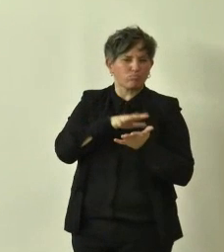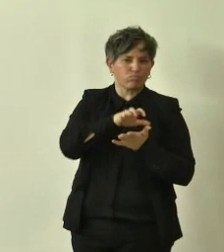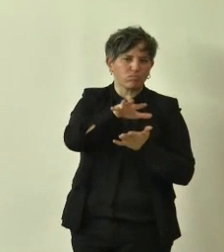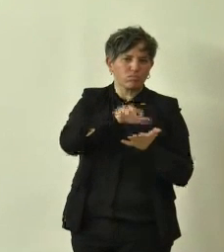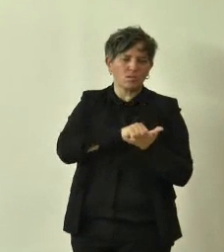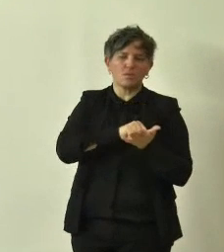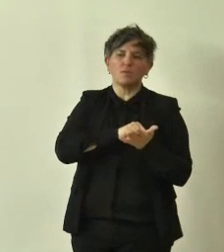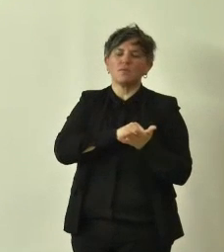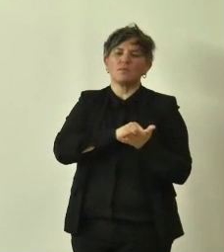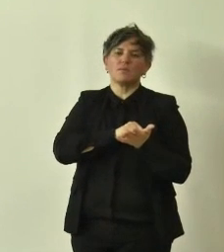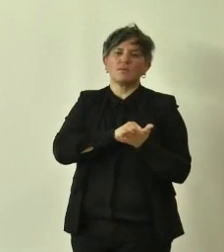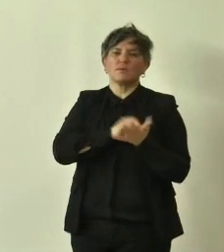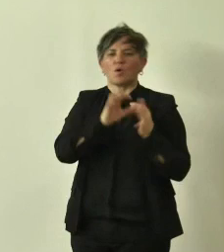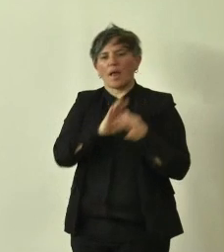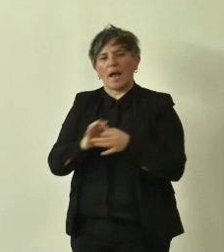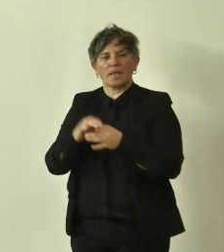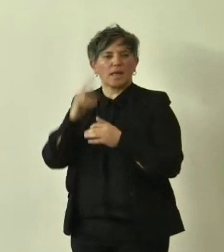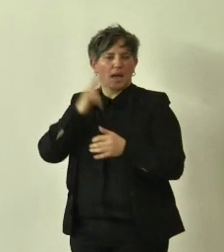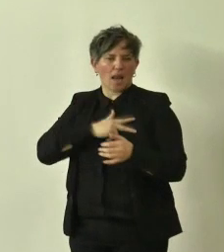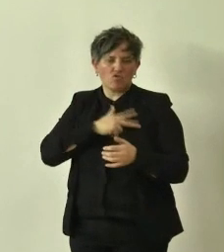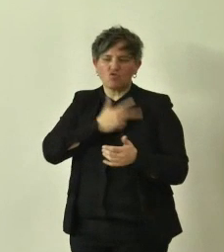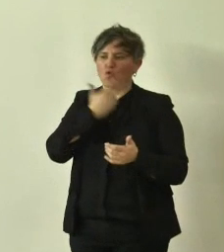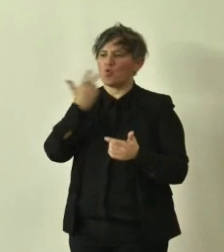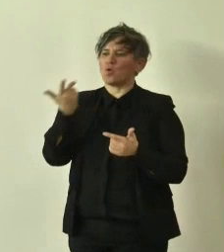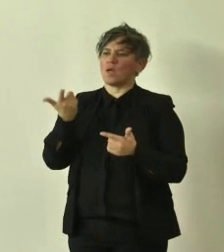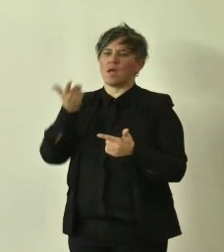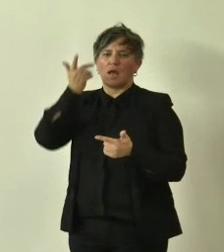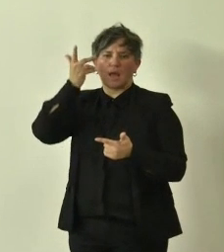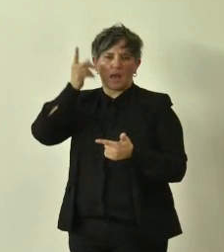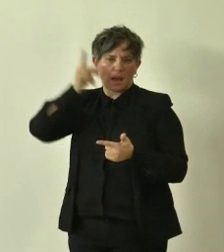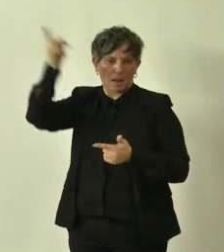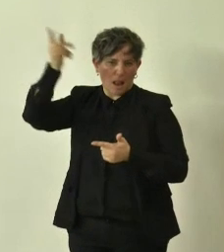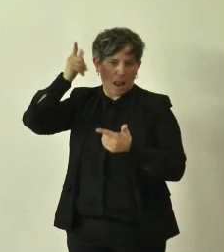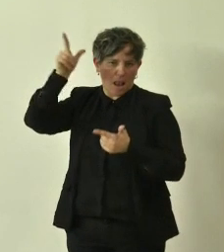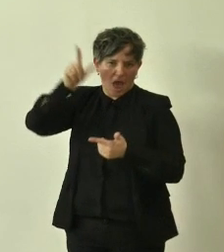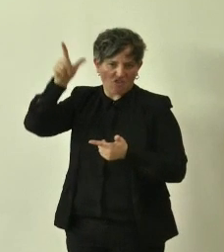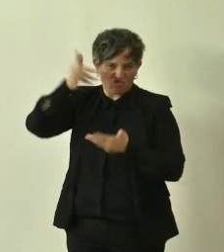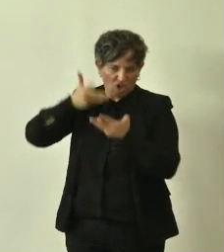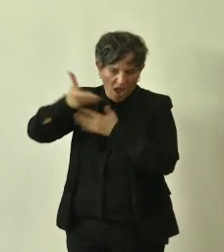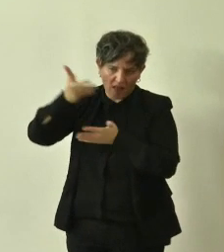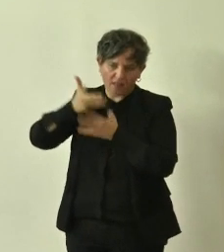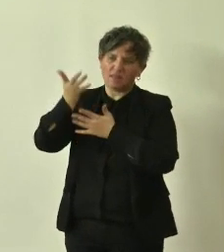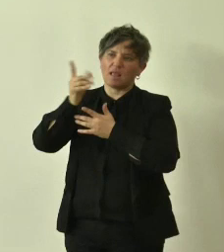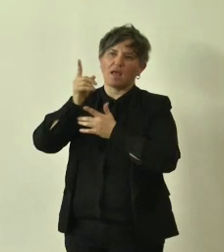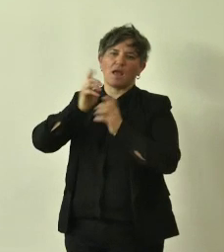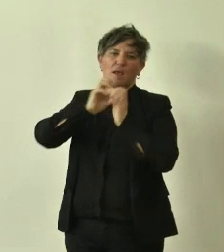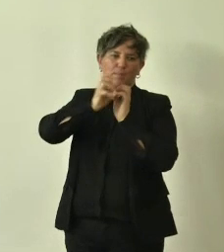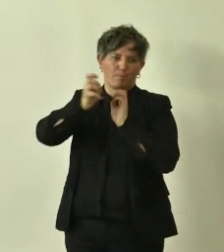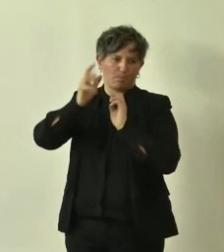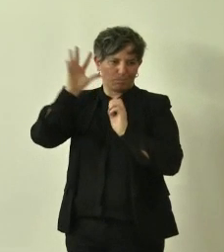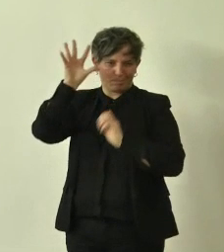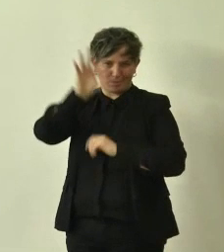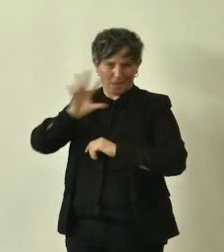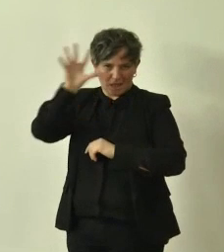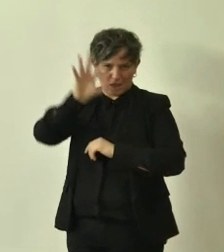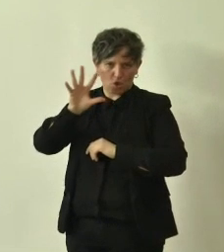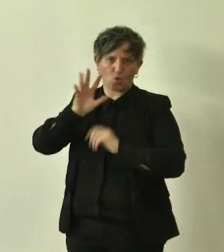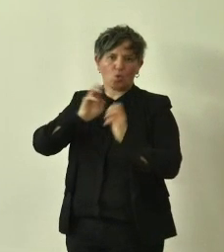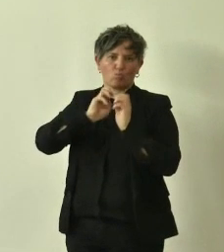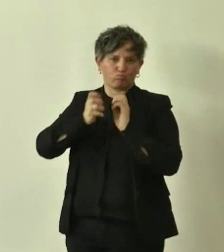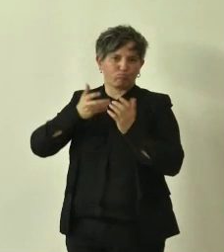devozioni religiose ai miti alle leggende citazioni letterarie insomma ci si può